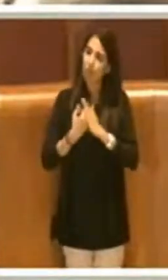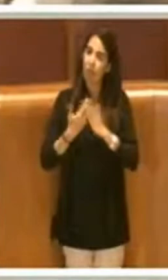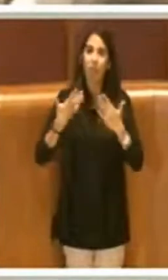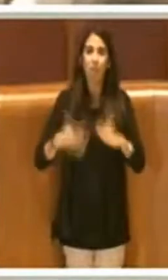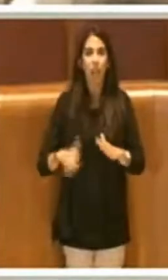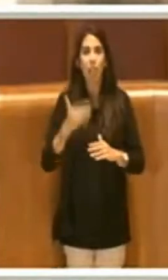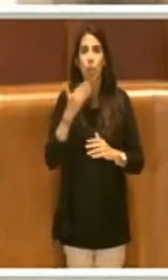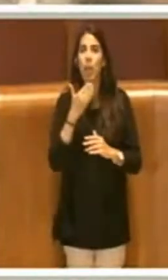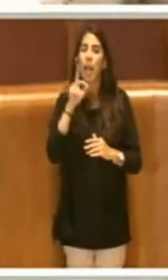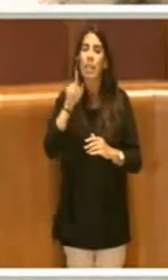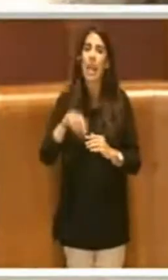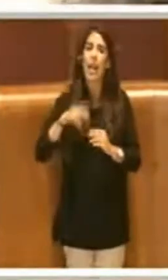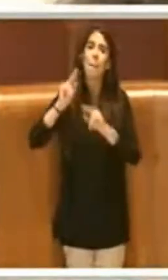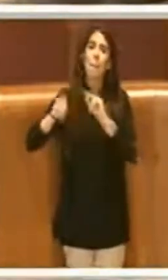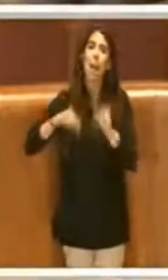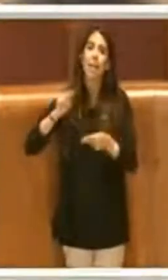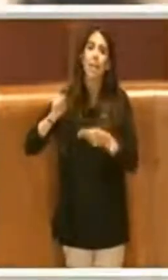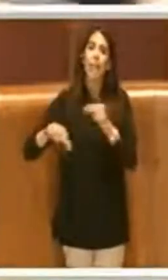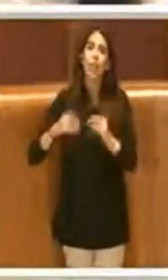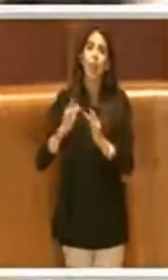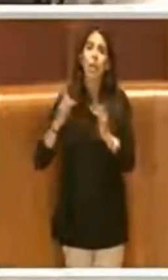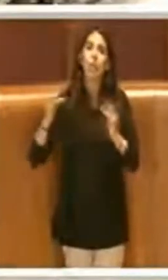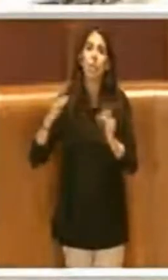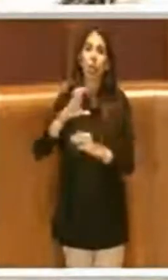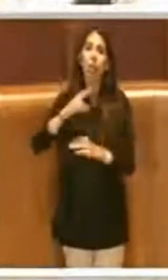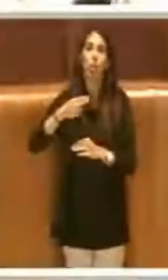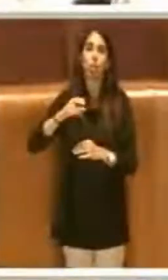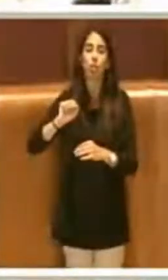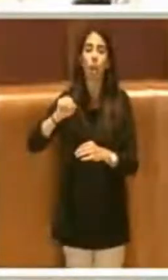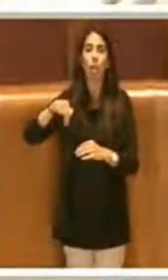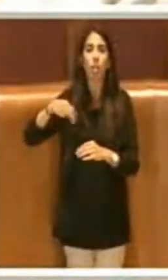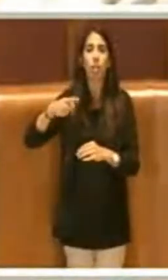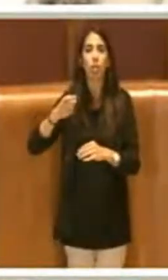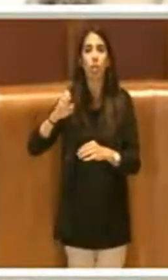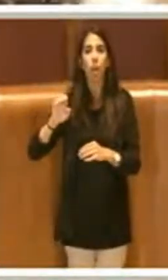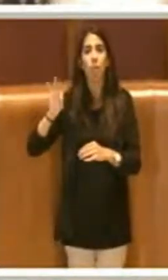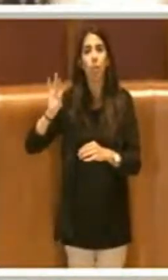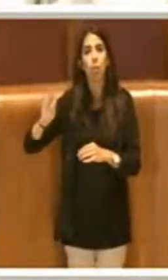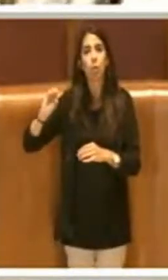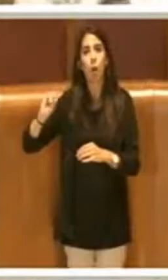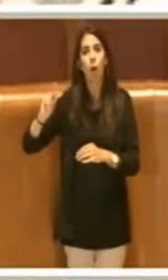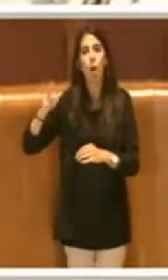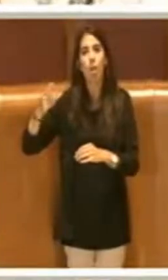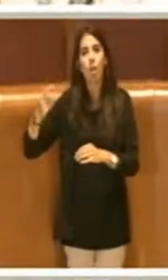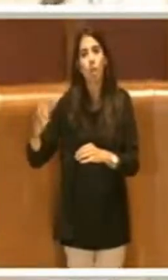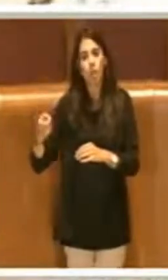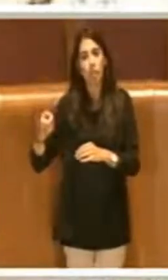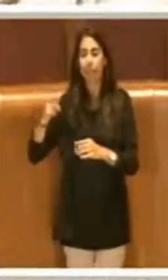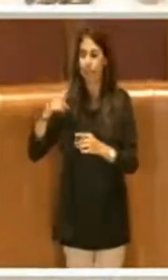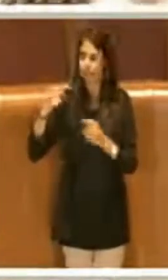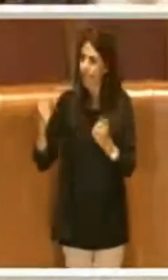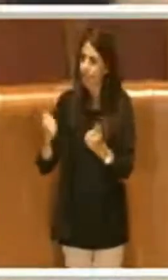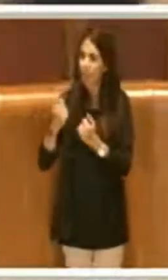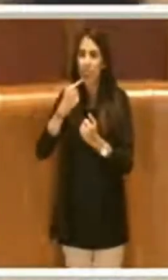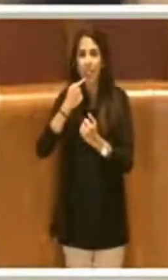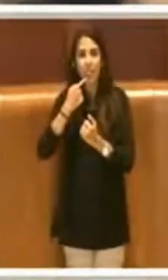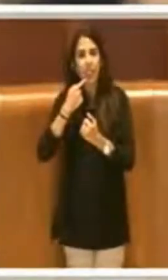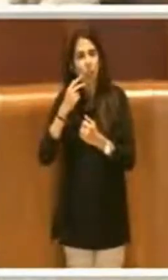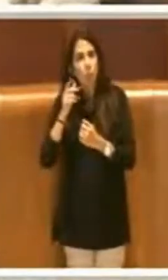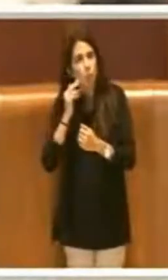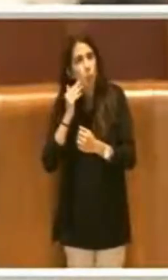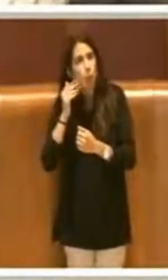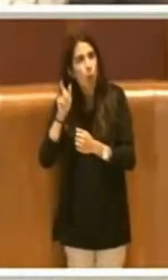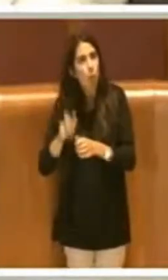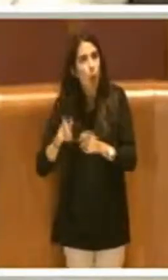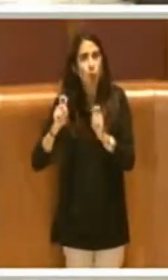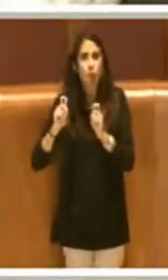su change.org, promossa da un giornalista in questo momento, non ricordo esattamente